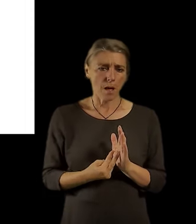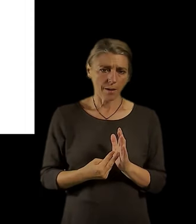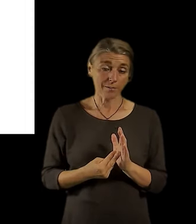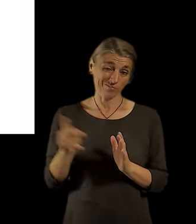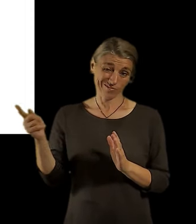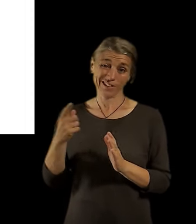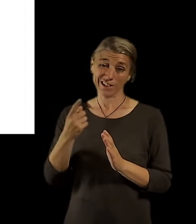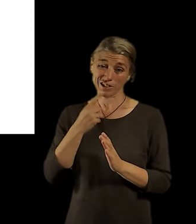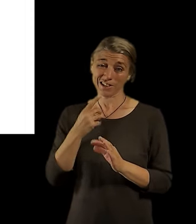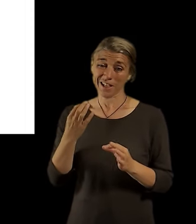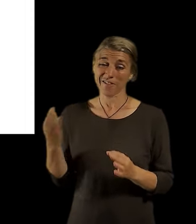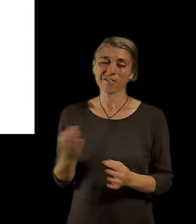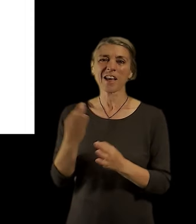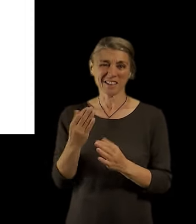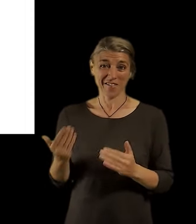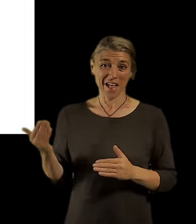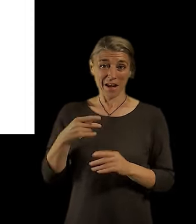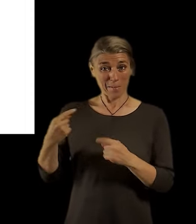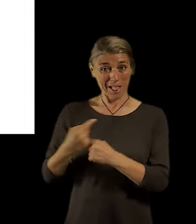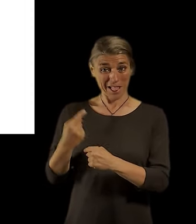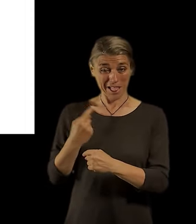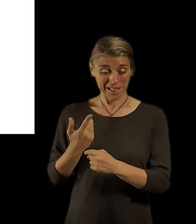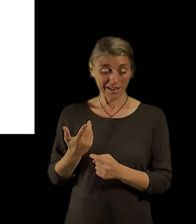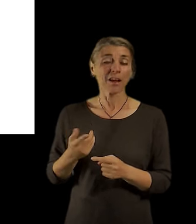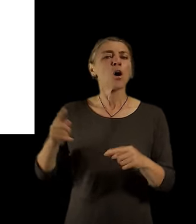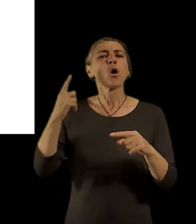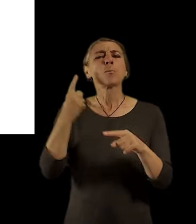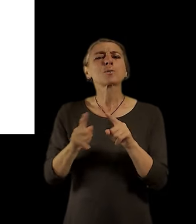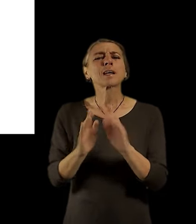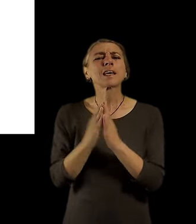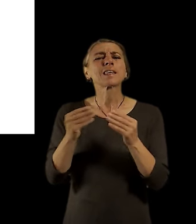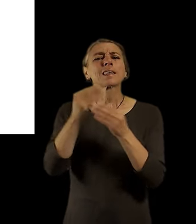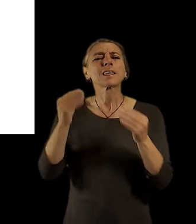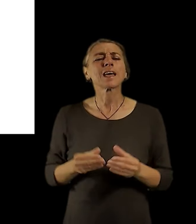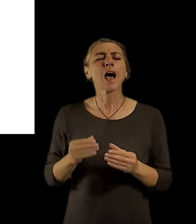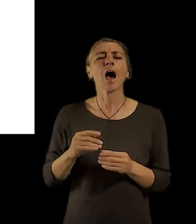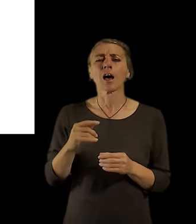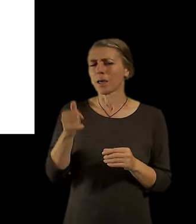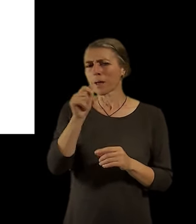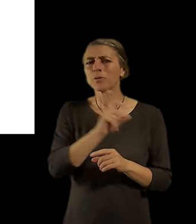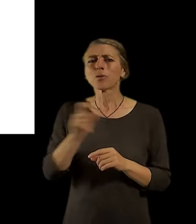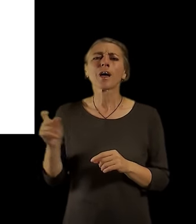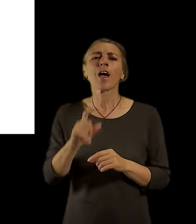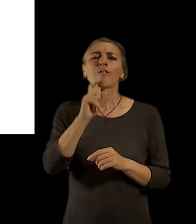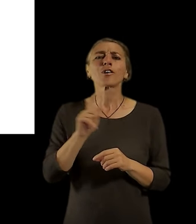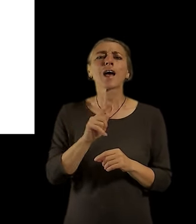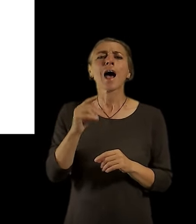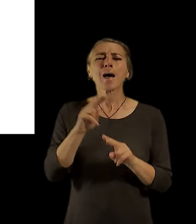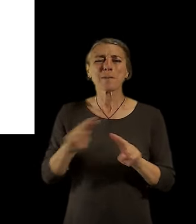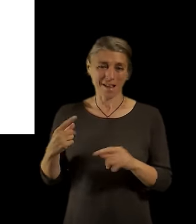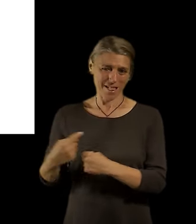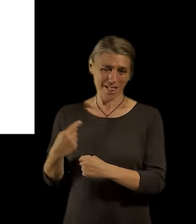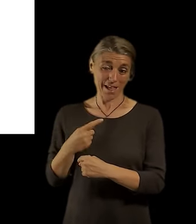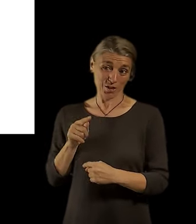a nebo taky všetě na panem náměstkem Vojna a mír. A tu jsme právě dokončili. Je to projekt a